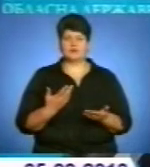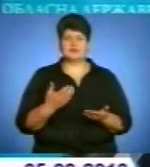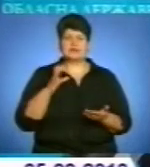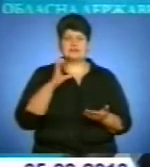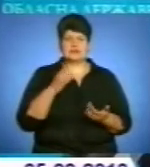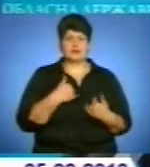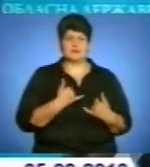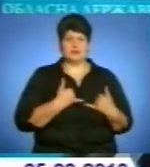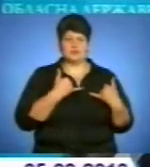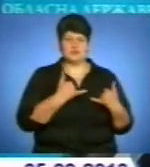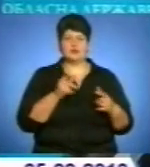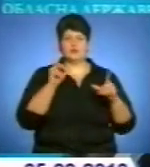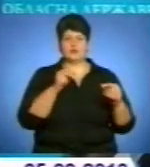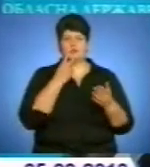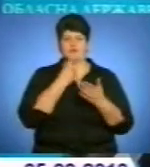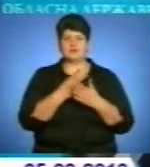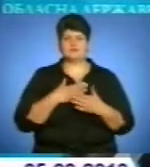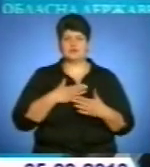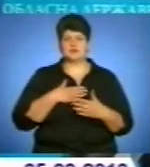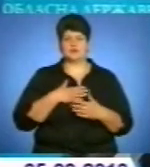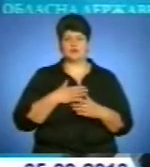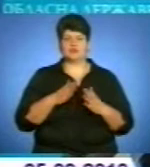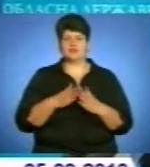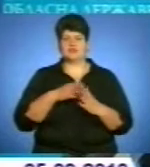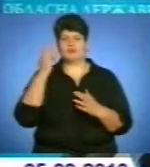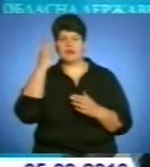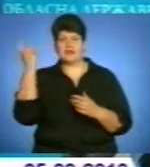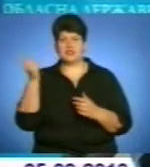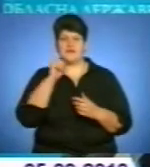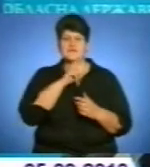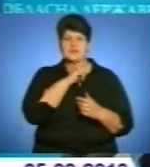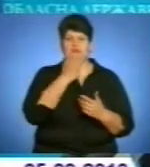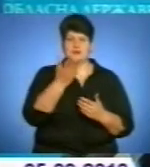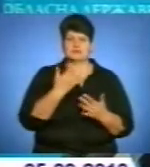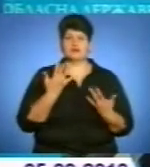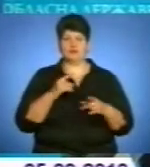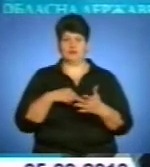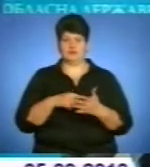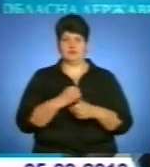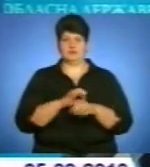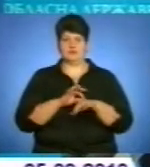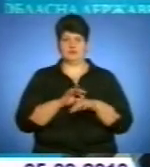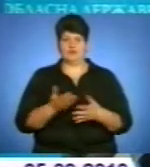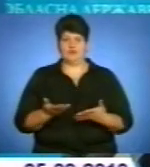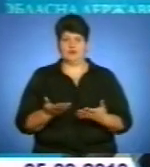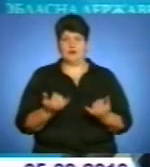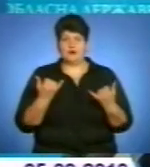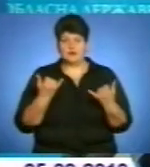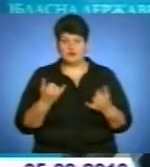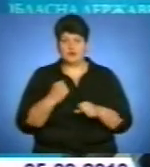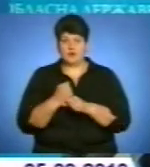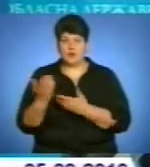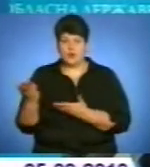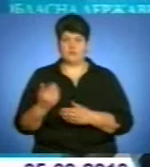поважаю, поїдь, подився до наших сусідів хмельячан, до війничан особливо, скільки в місті робиться. Жаль, навіть сьогодні вони це вже роблять,